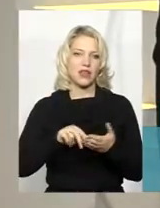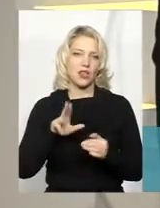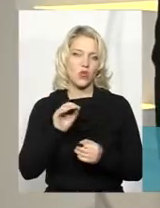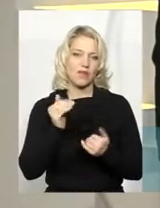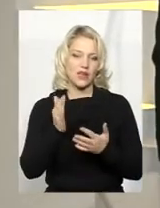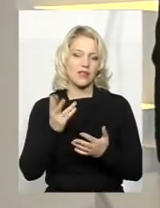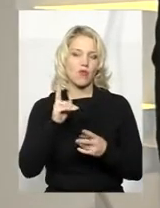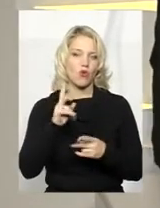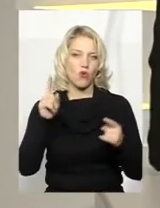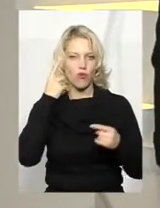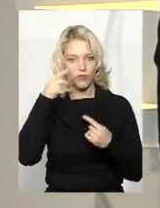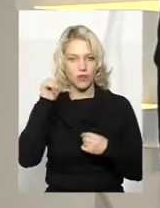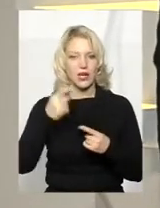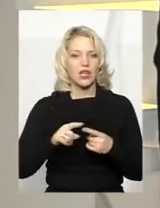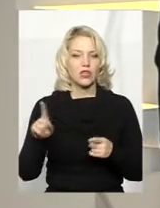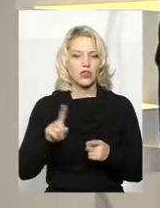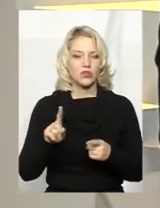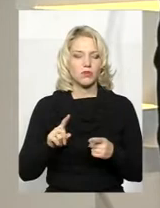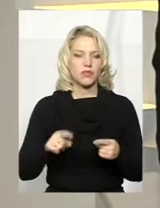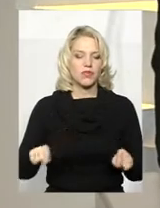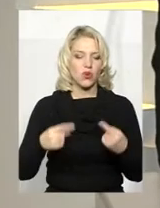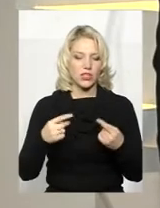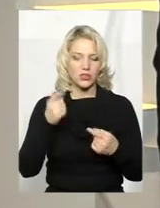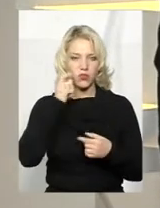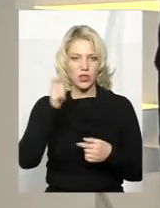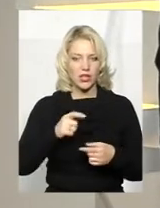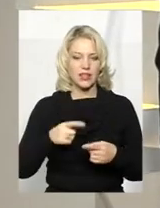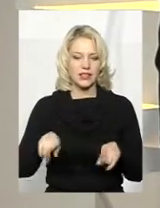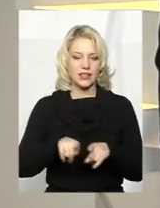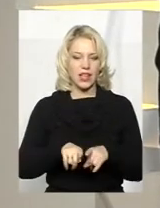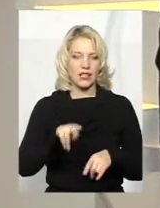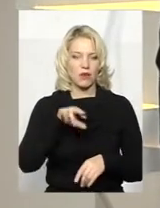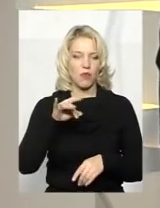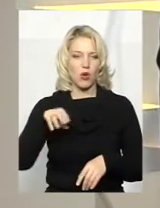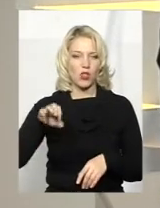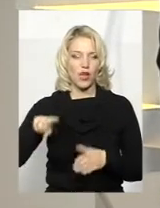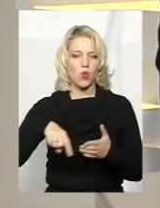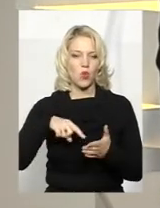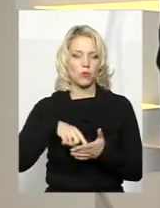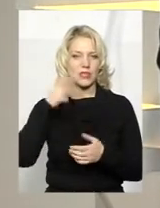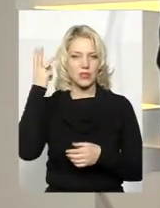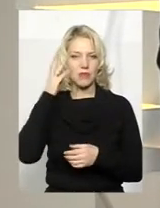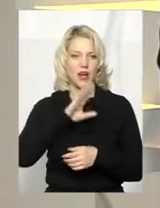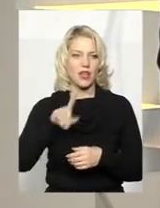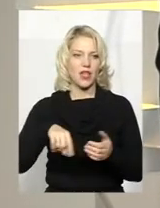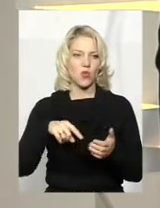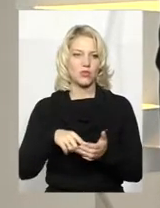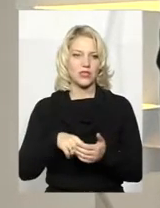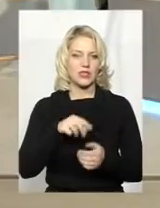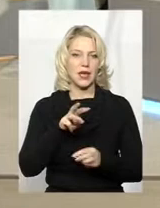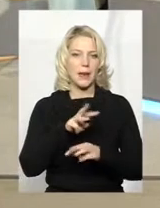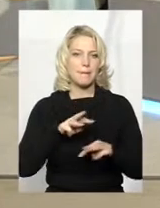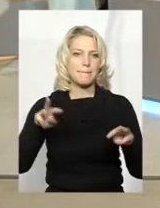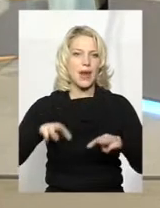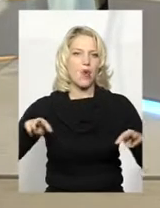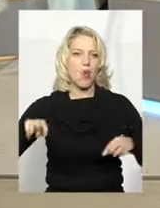народилась ідея створити перший в Україні такий портал саме в нашому місті, в місті Хмельницькому, а не у місті Мільйоннику?